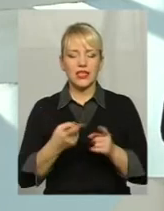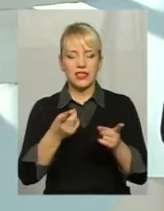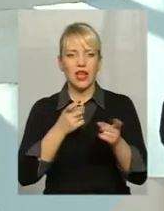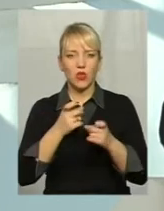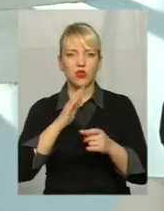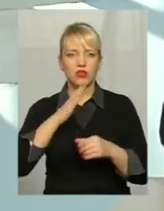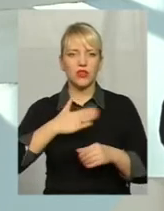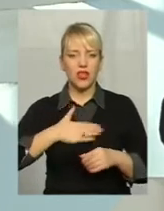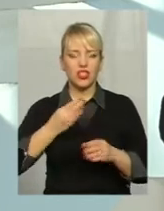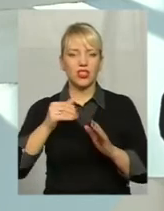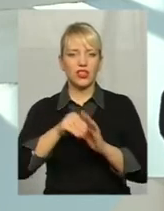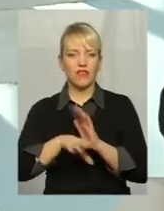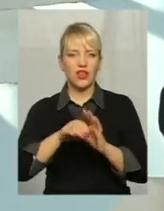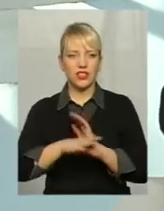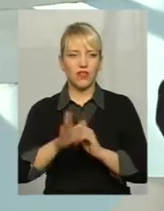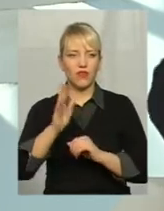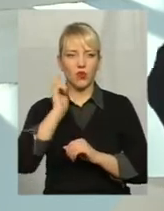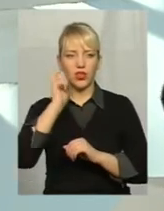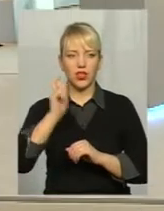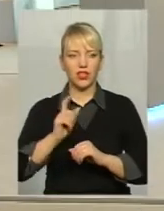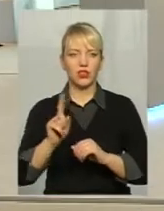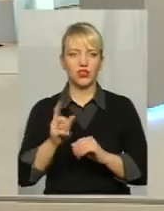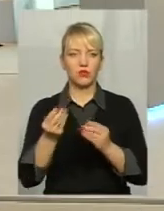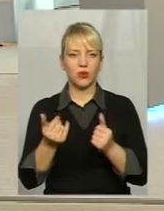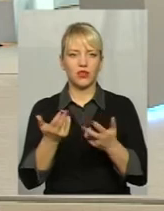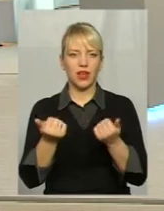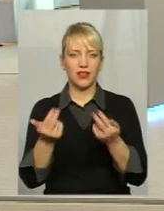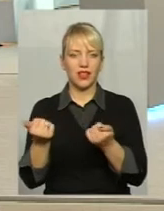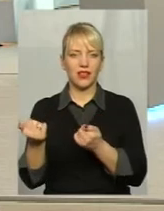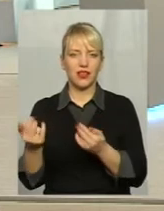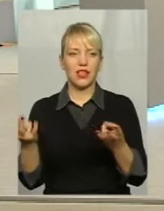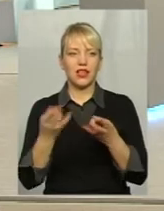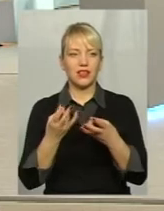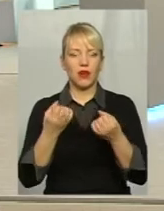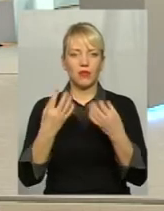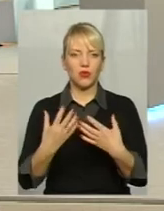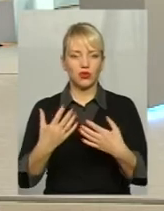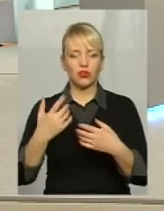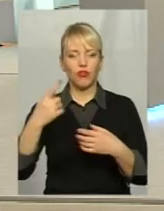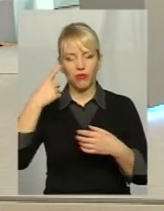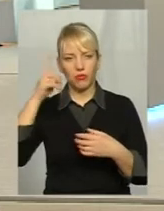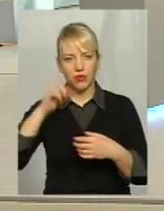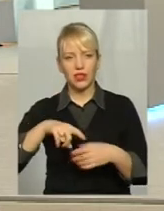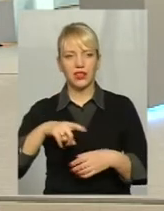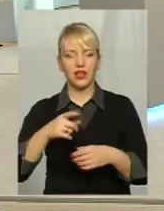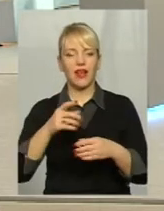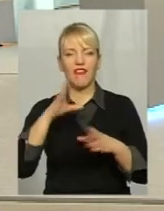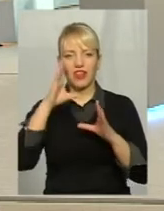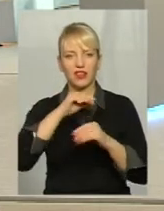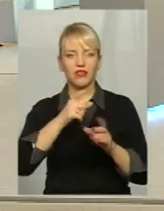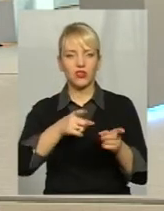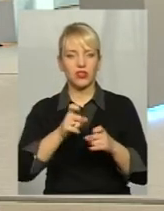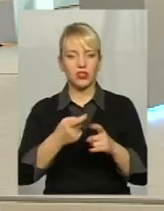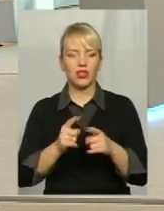інвесторів Ну і в Україні гроші Так, так, так Треба просто вміти їх ефективно залучити Проєктну заявку